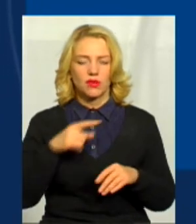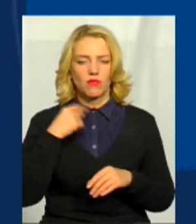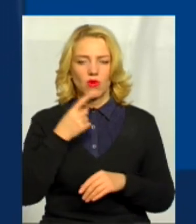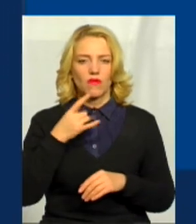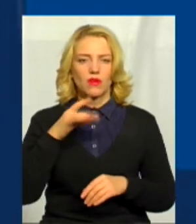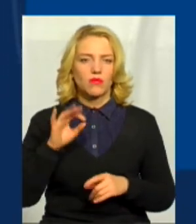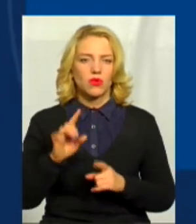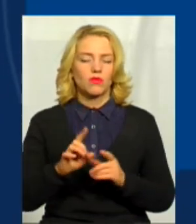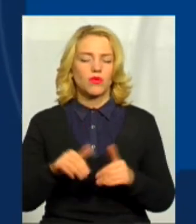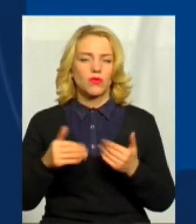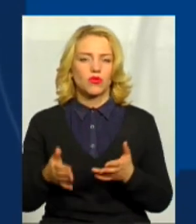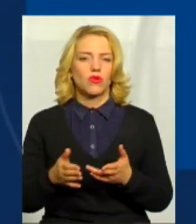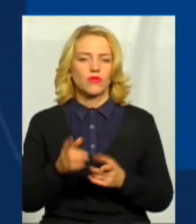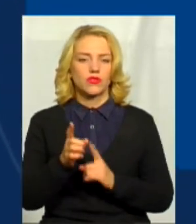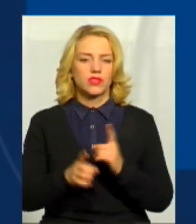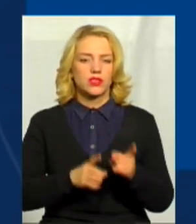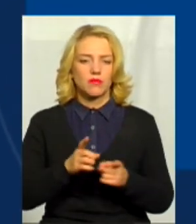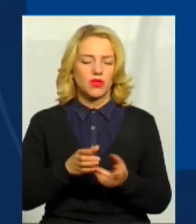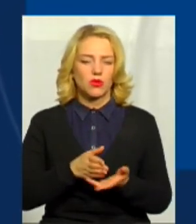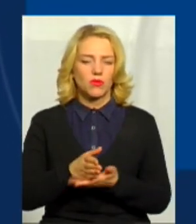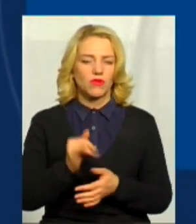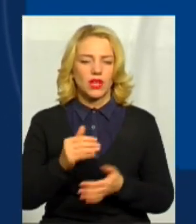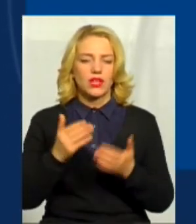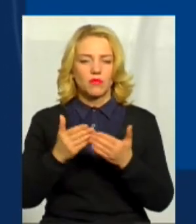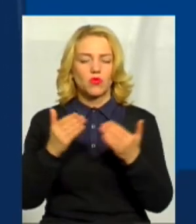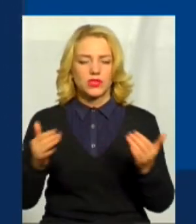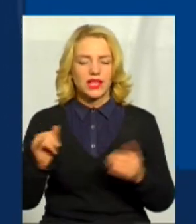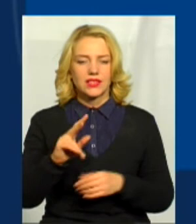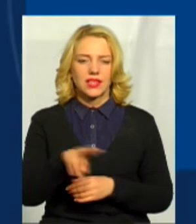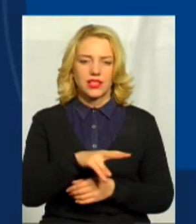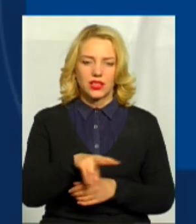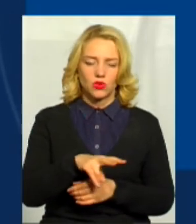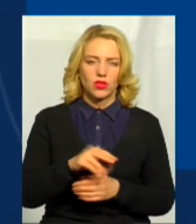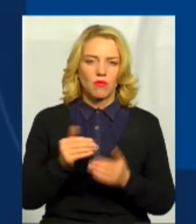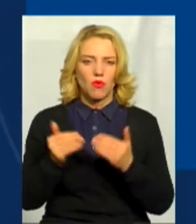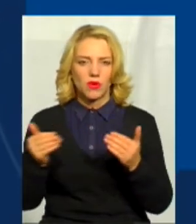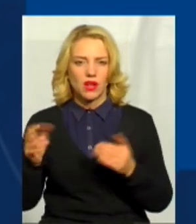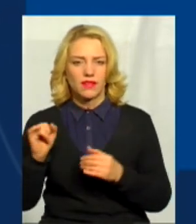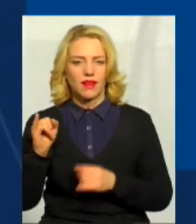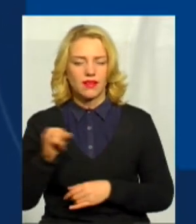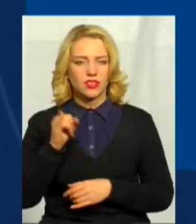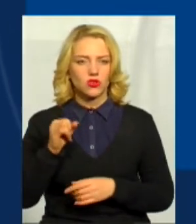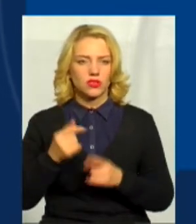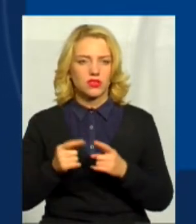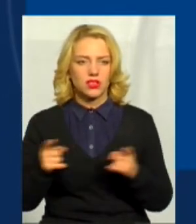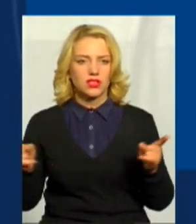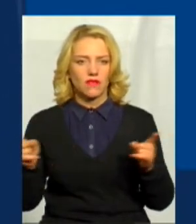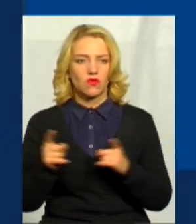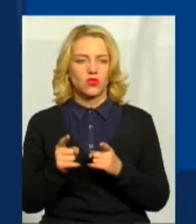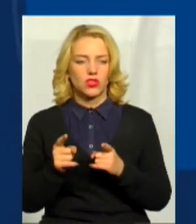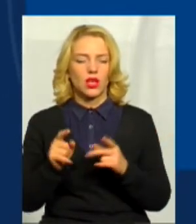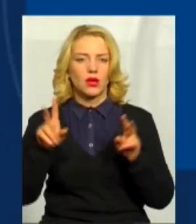зміну профілю музею з літературно-меморіального на історичній. Це одразу злужує предмет дискусії.